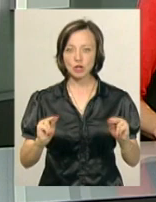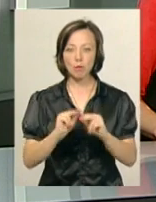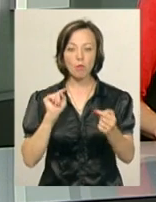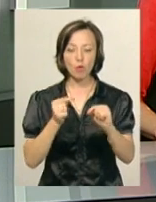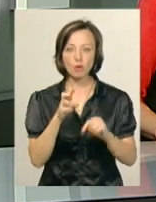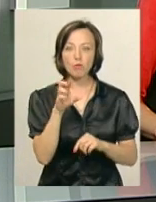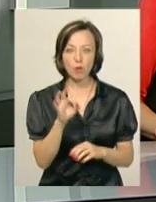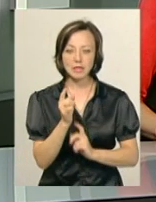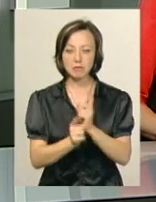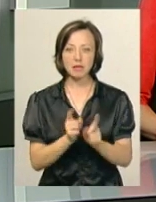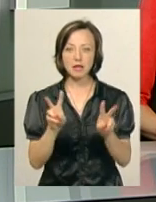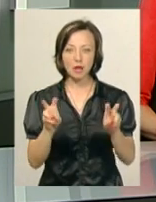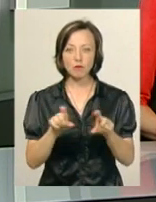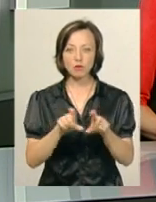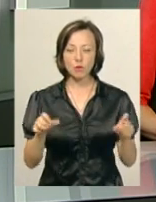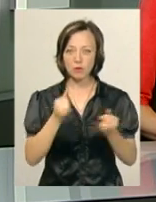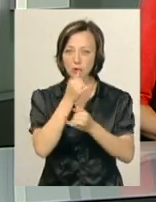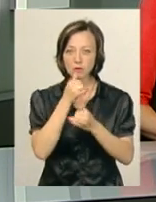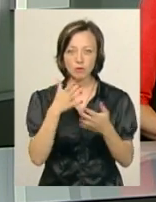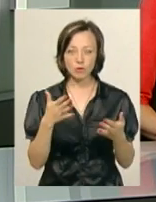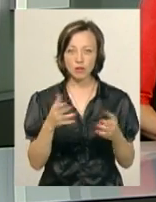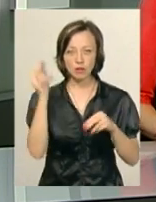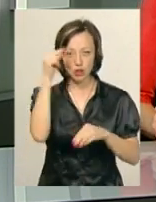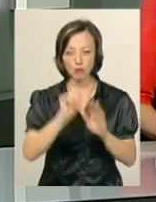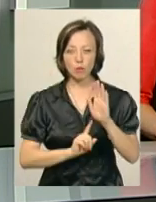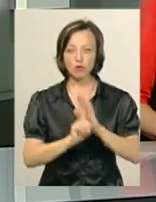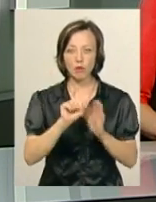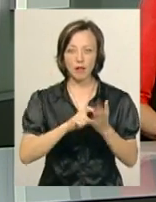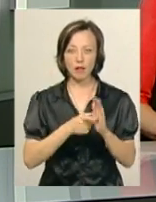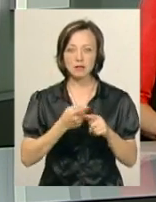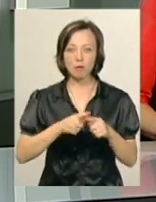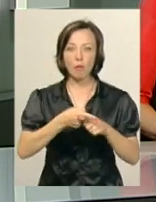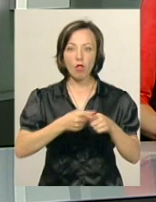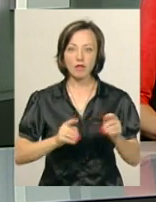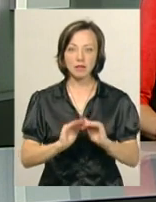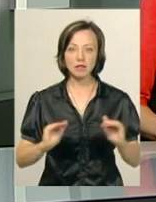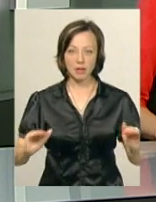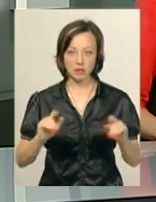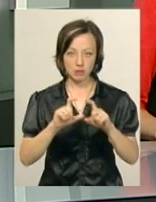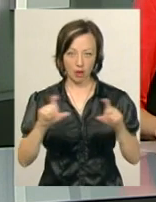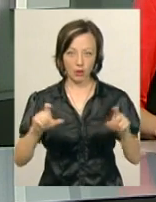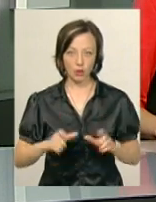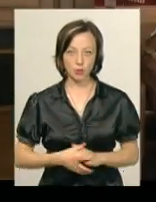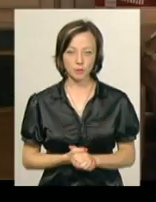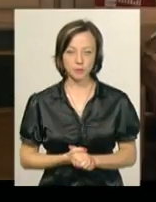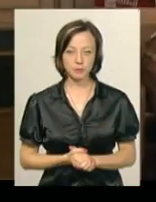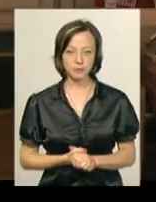кажуть, після зміни назви у школі не буде молодших класів, а це половина учнів навчального закладу.